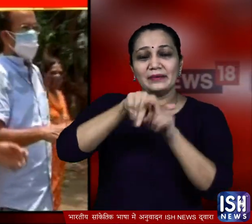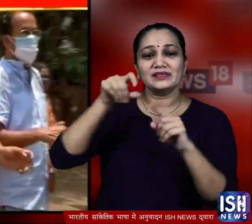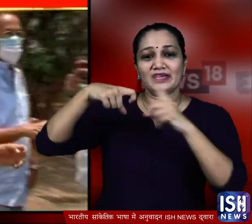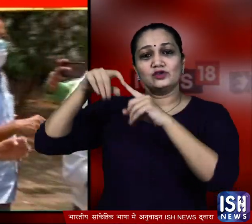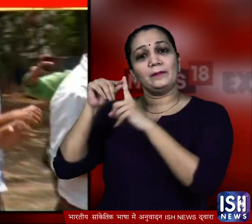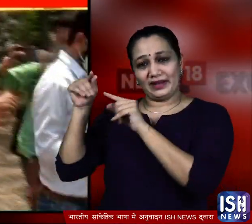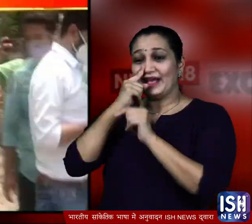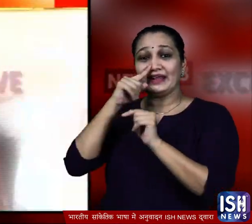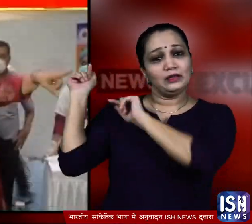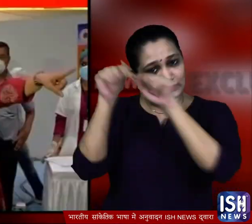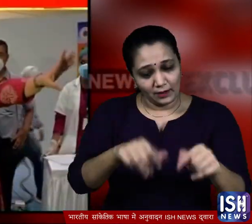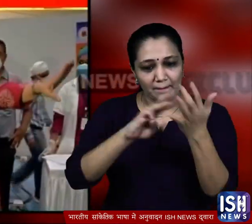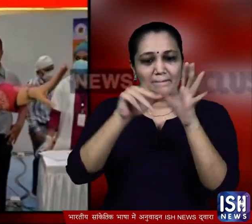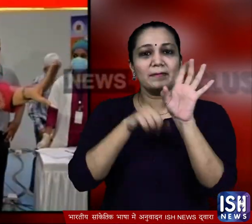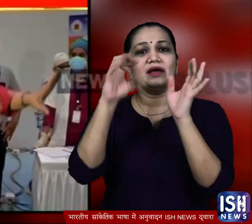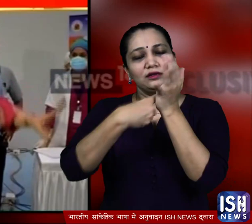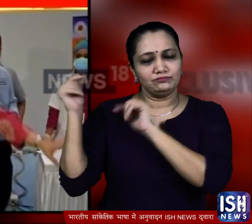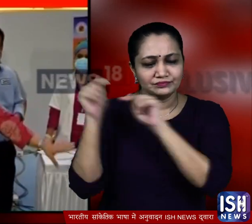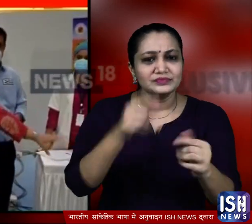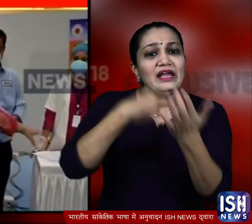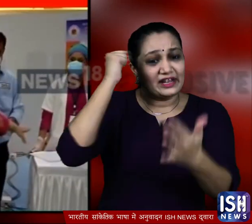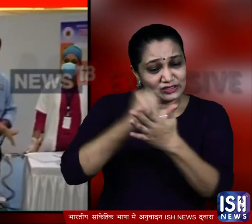की मेयर किशोरी पेड़ने कर भी पहुंची उन्होंने लोगों से